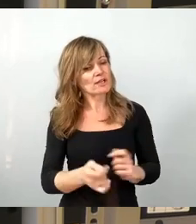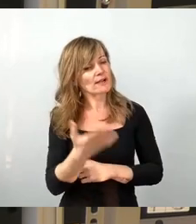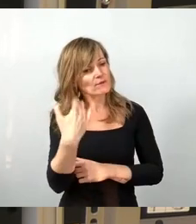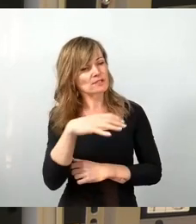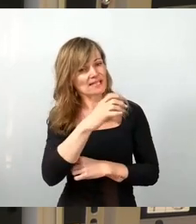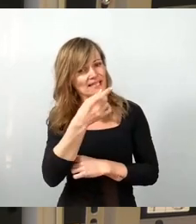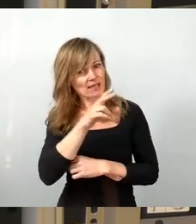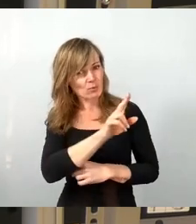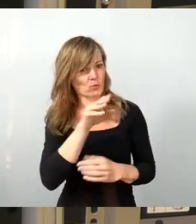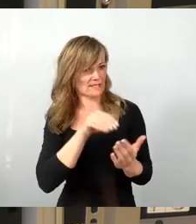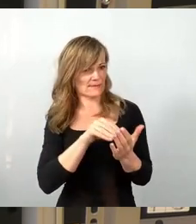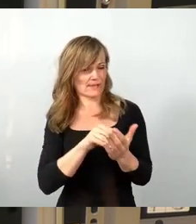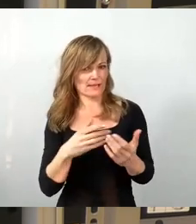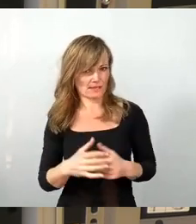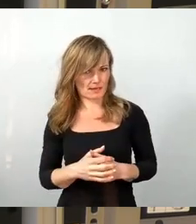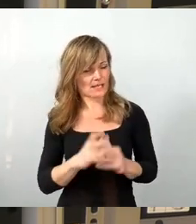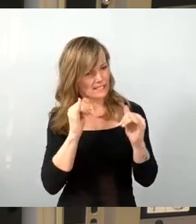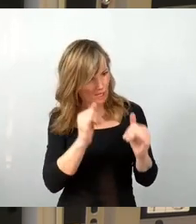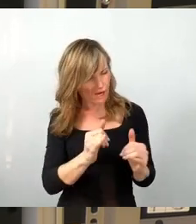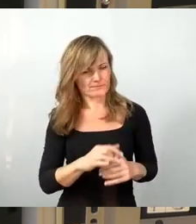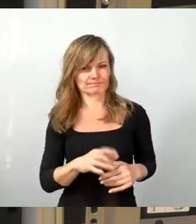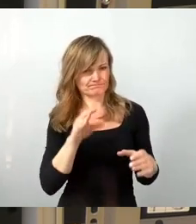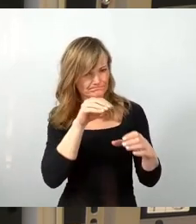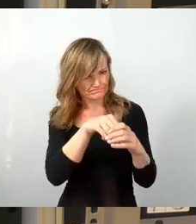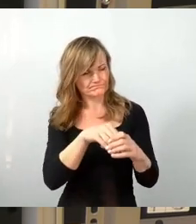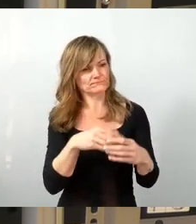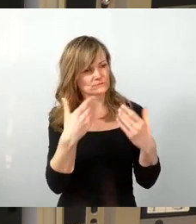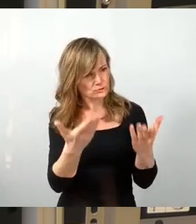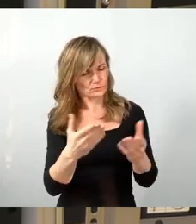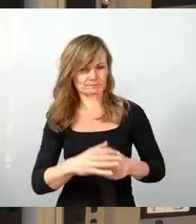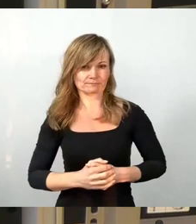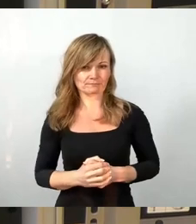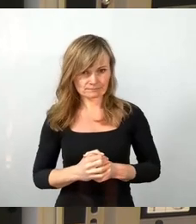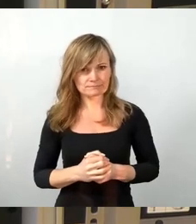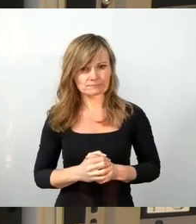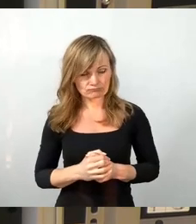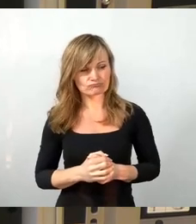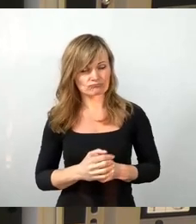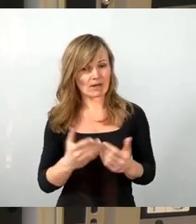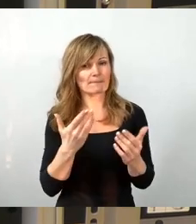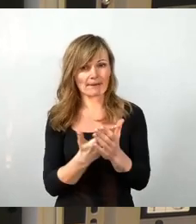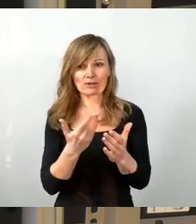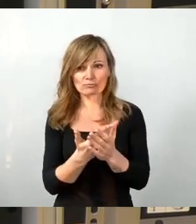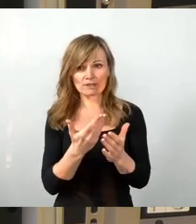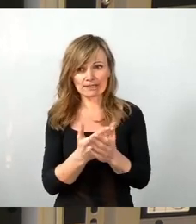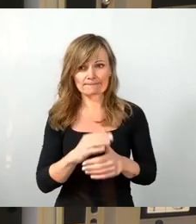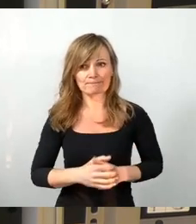gemeinschaftlich aufgenommen worden. Das trifft zum Beispiel auf die Aufgaben zu.